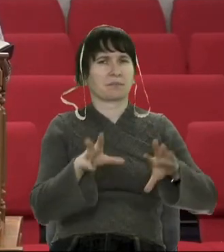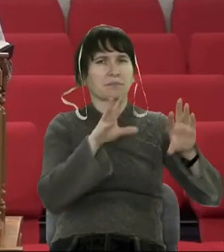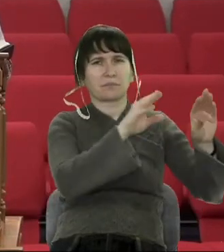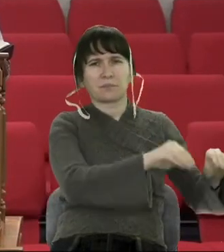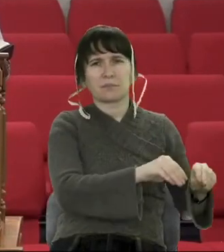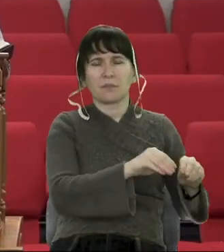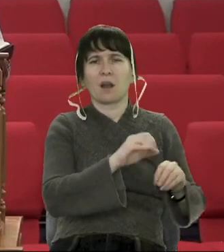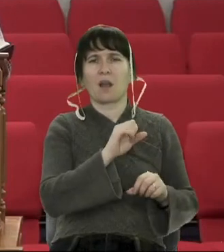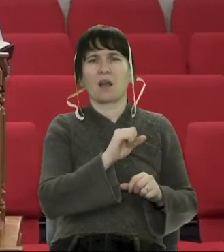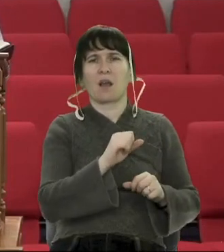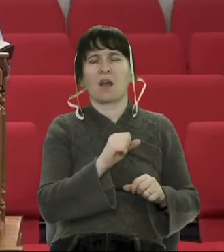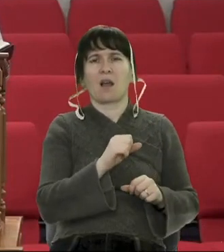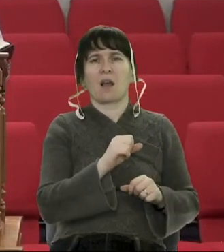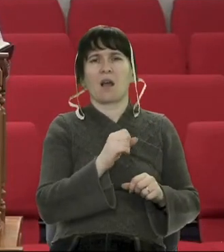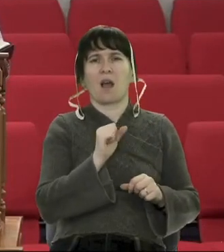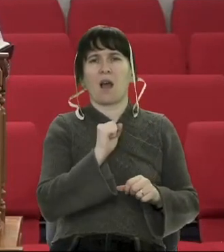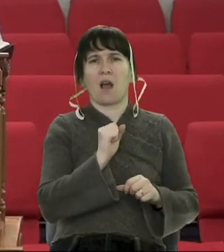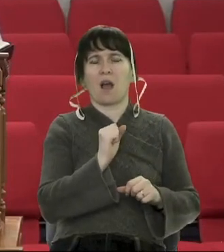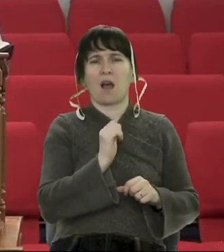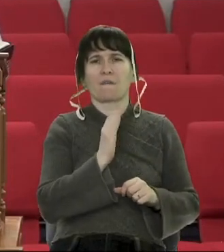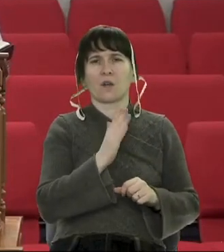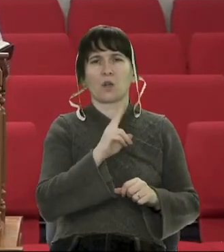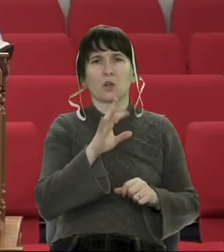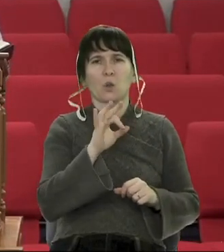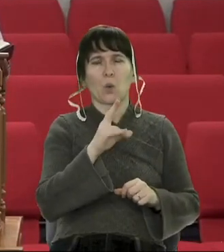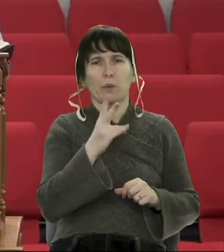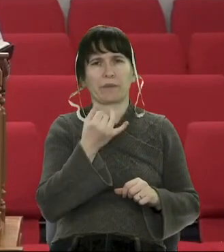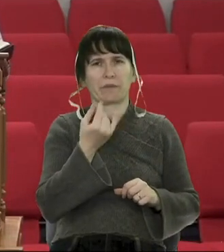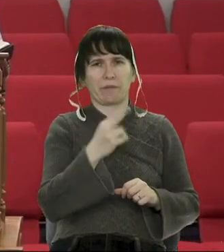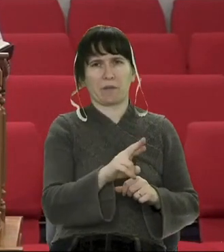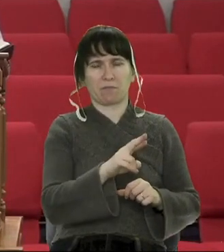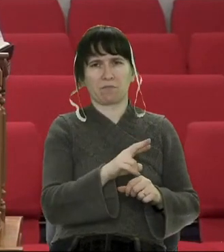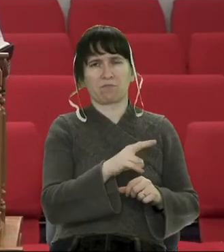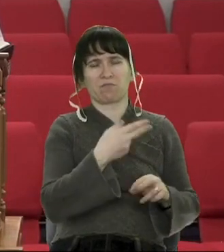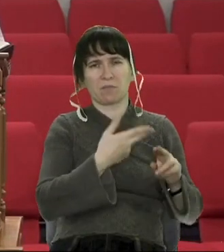І його потім казнили. Декілька моментів.